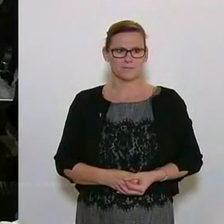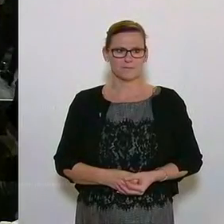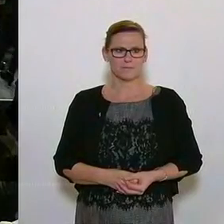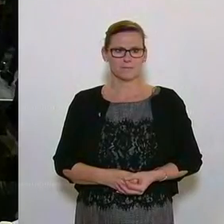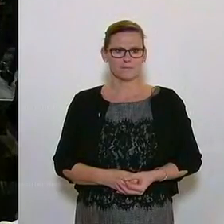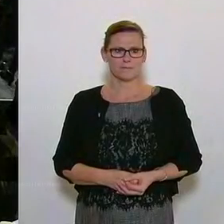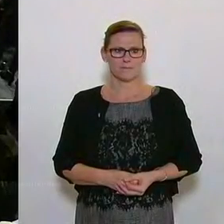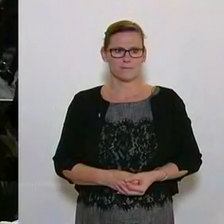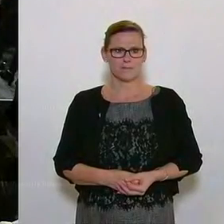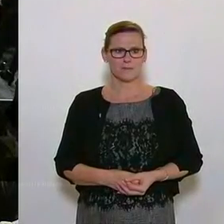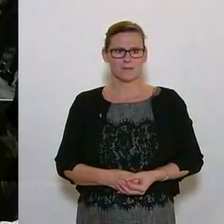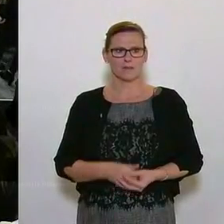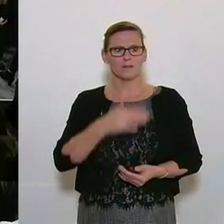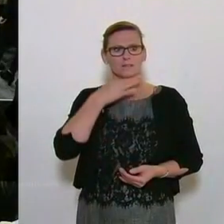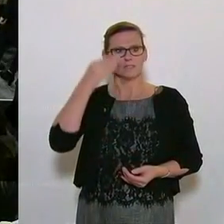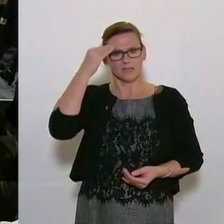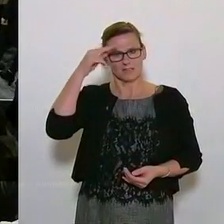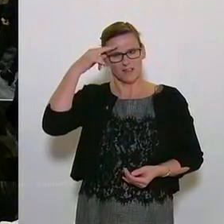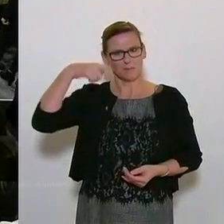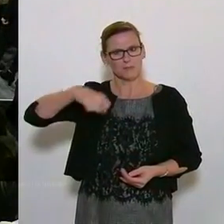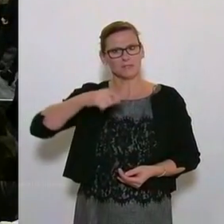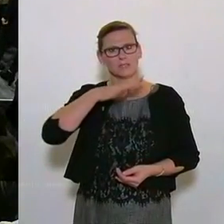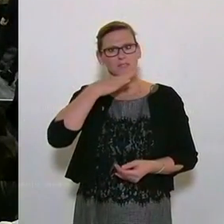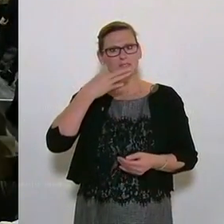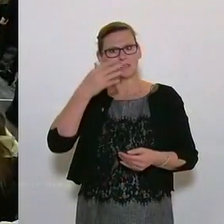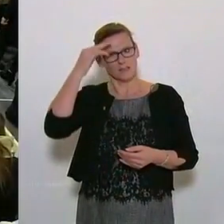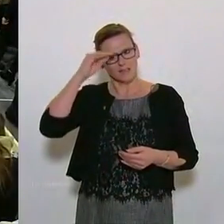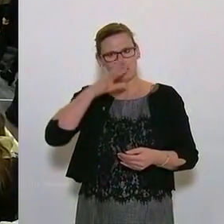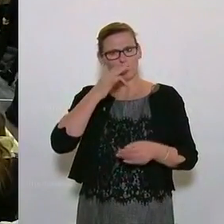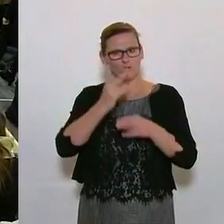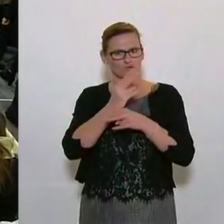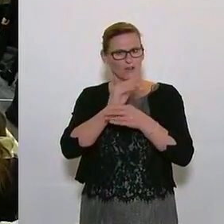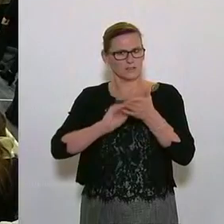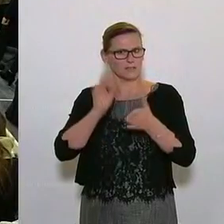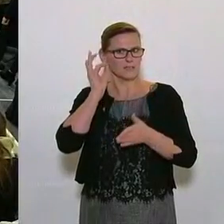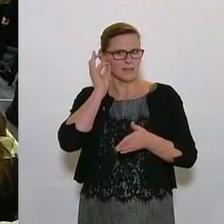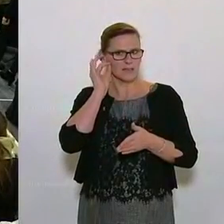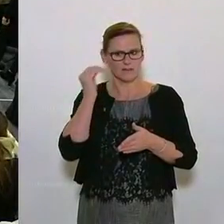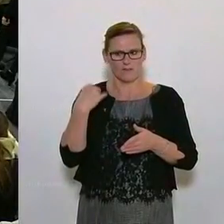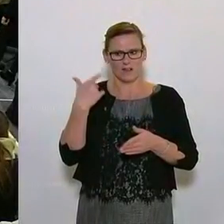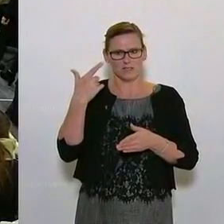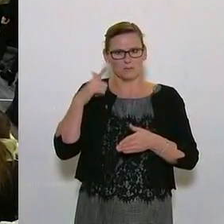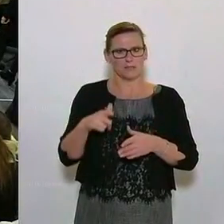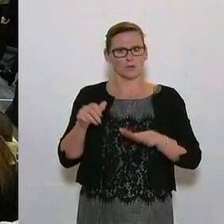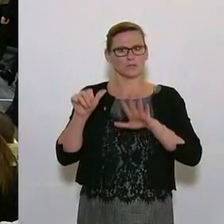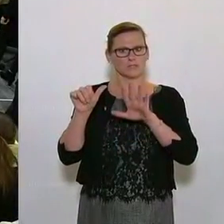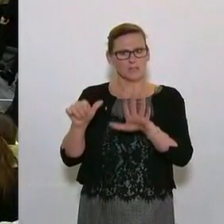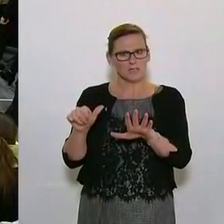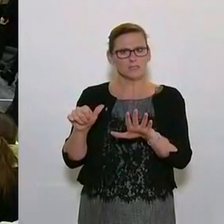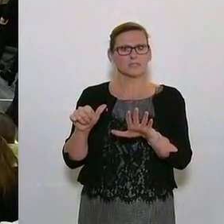Die erste Rednerin ist am Wort, Rosa Ecker, FPÖ. Sehr geehrte Frau Staatssekretärin, 2006 lag das mittlere